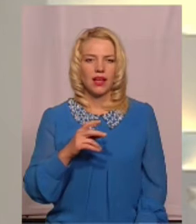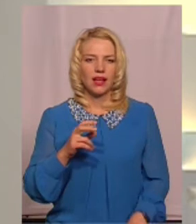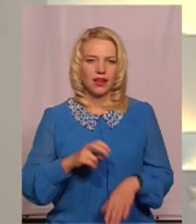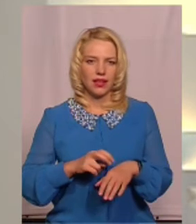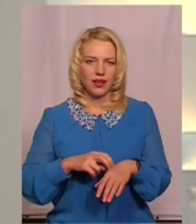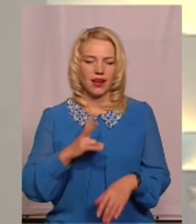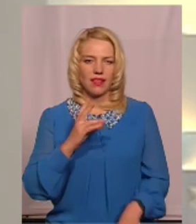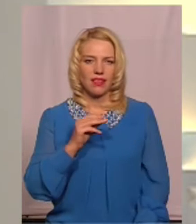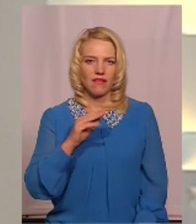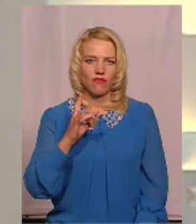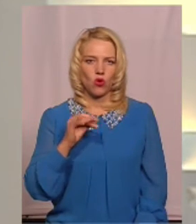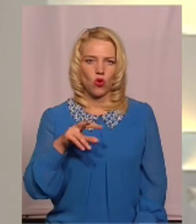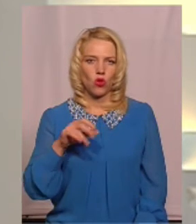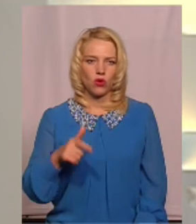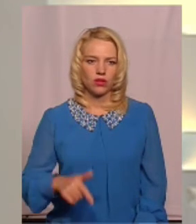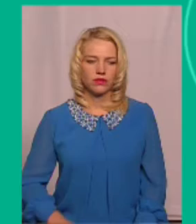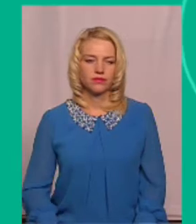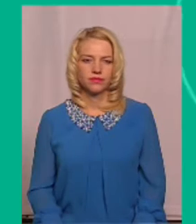вищої категорії. Дивимось.